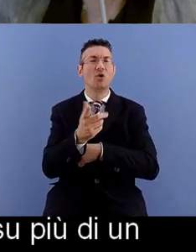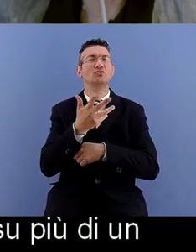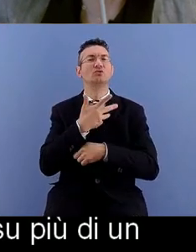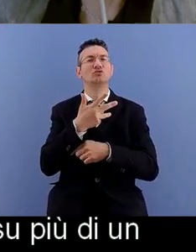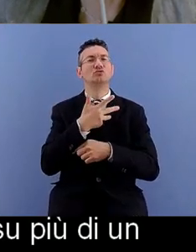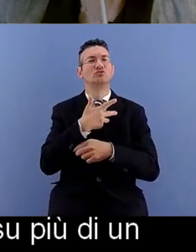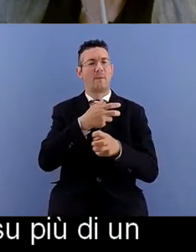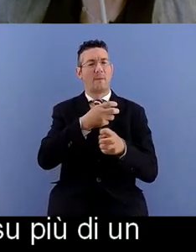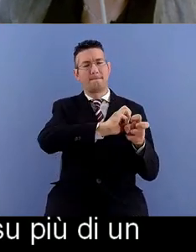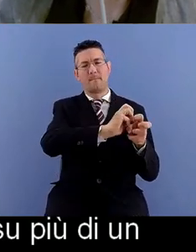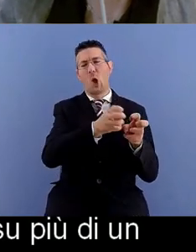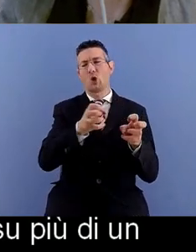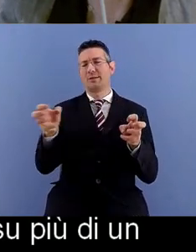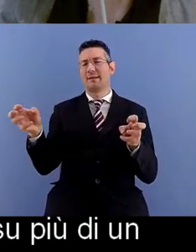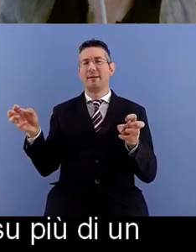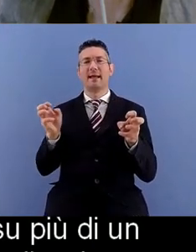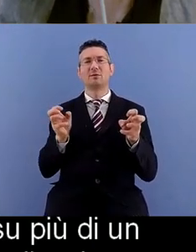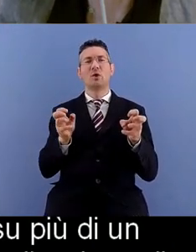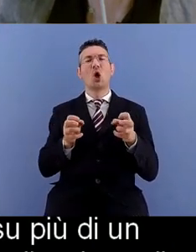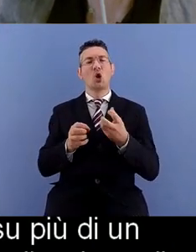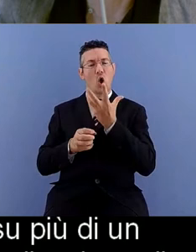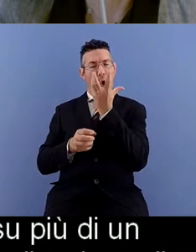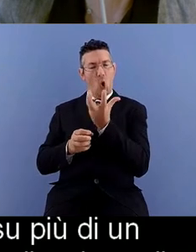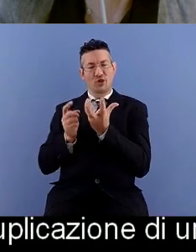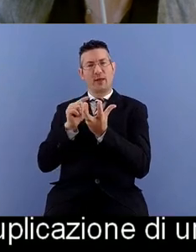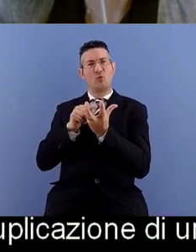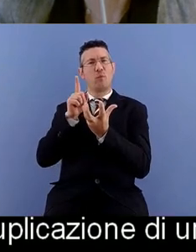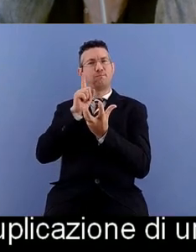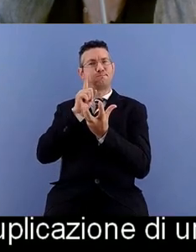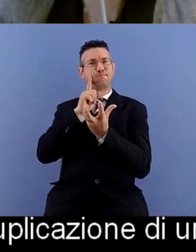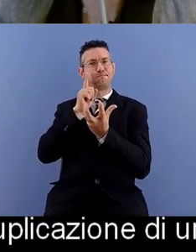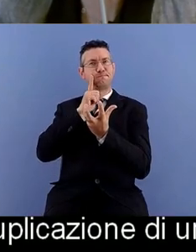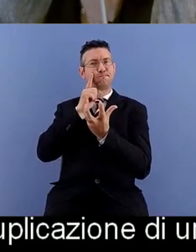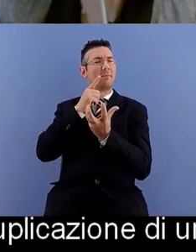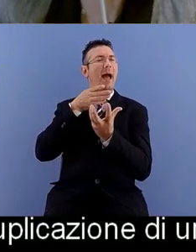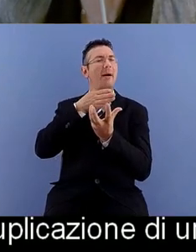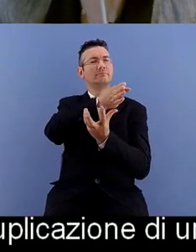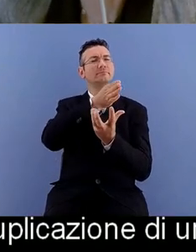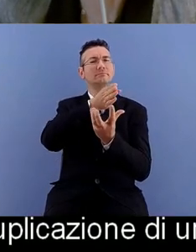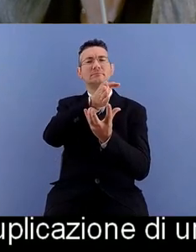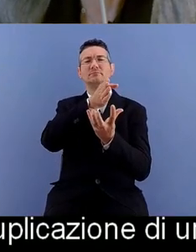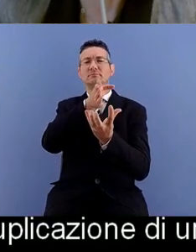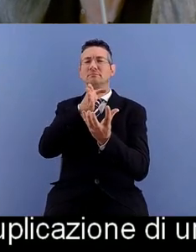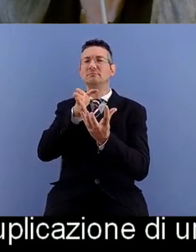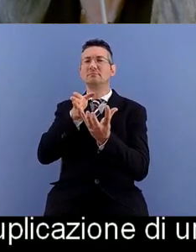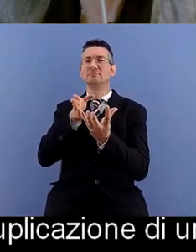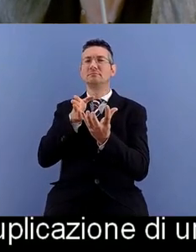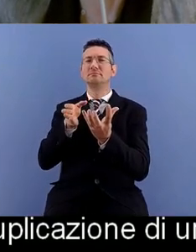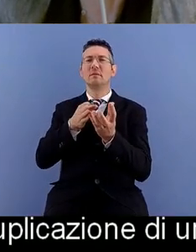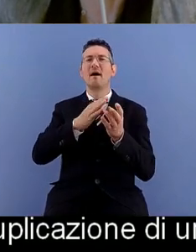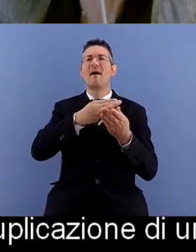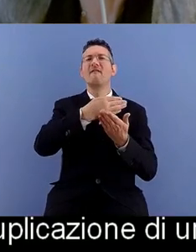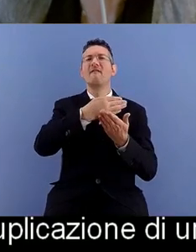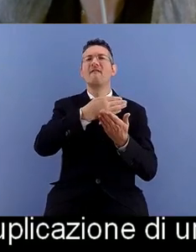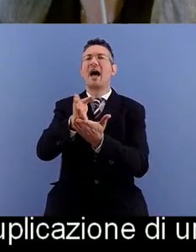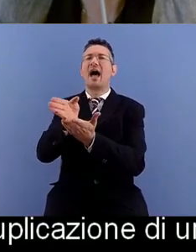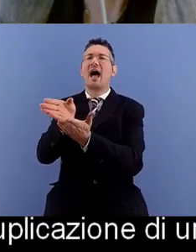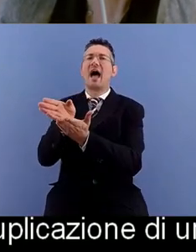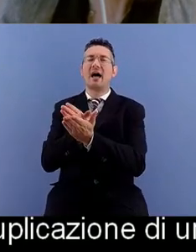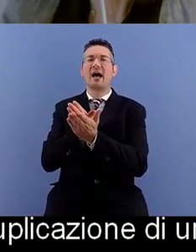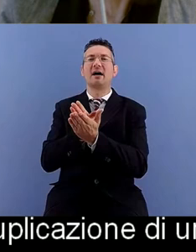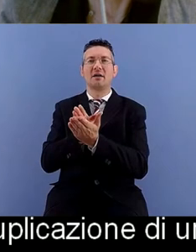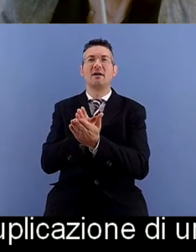uno stesso contenuto su canali differenti può essere appunto d'aiuto per tutti